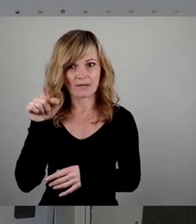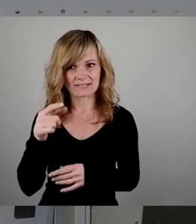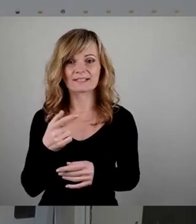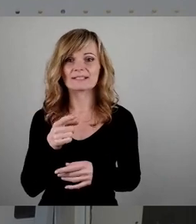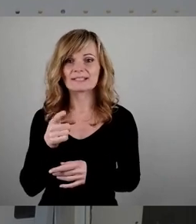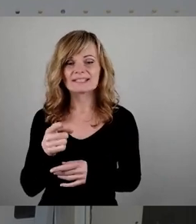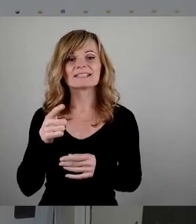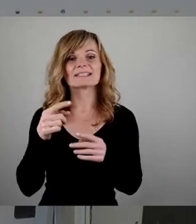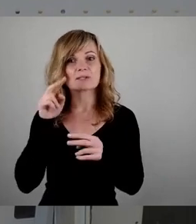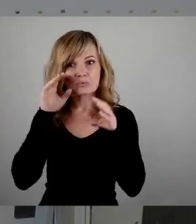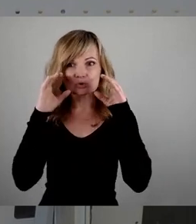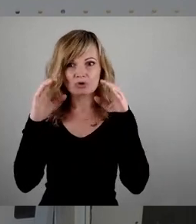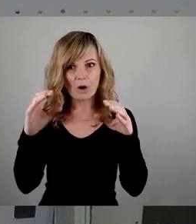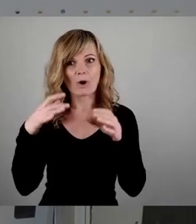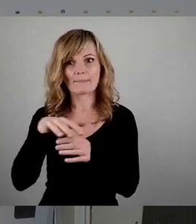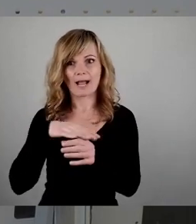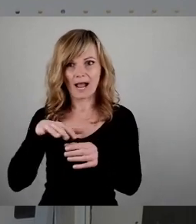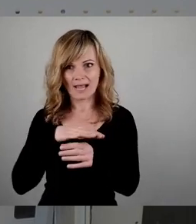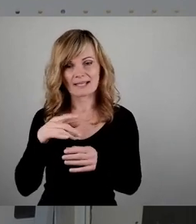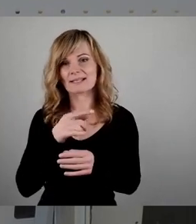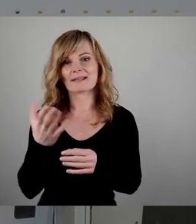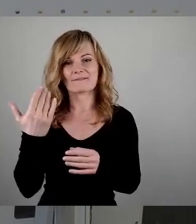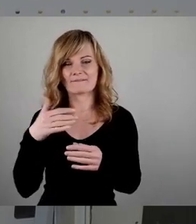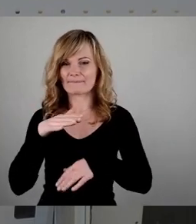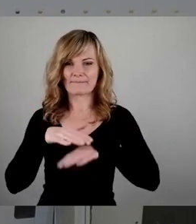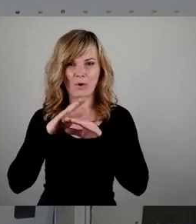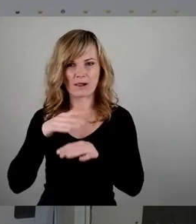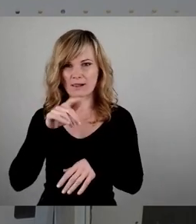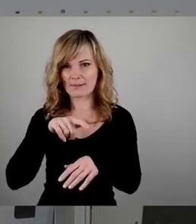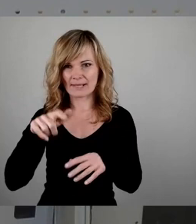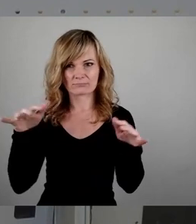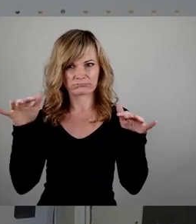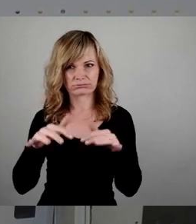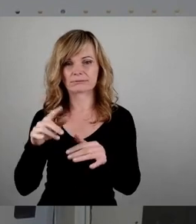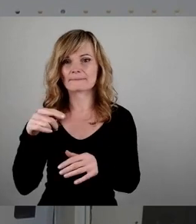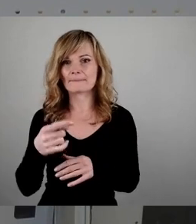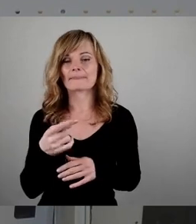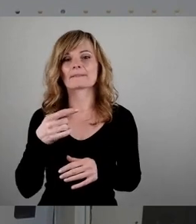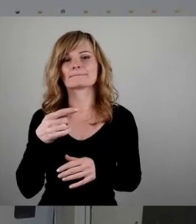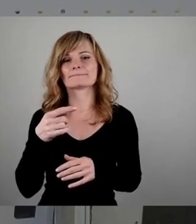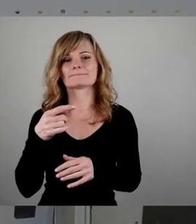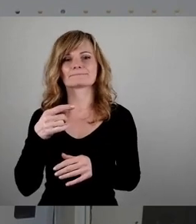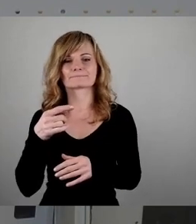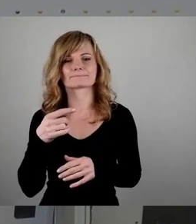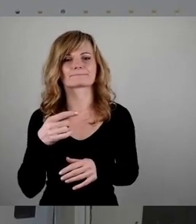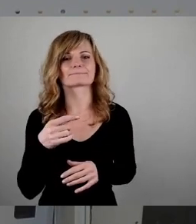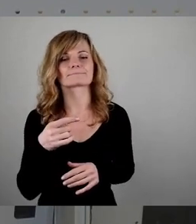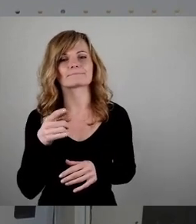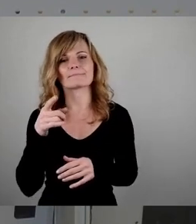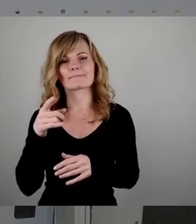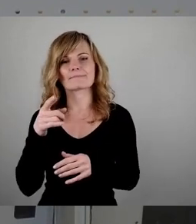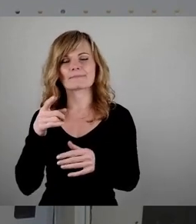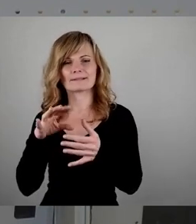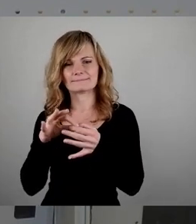der Zuschauerbereich war voller Menschen, die wegen dieser Thematik gekommen waren, weil es ihnen wichtig war und die das Wort ergriffen haben